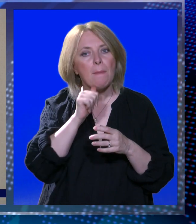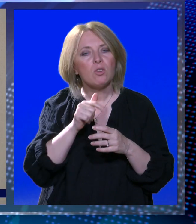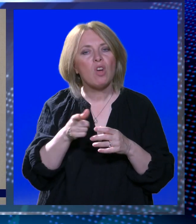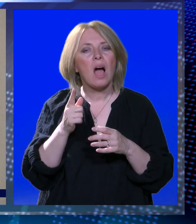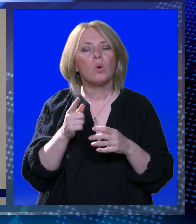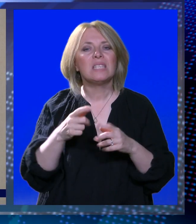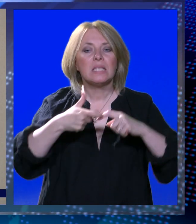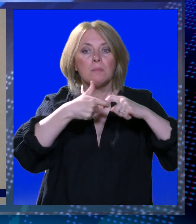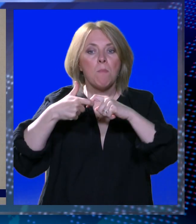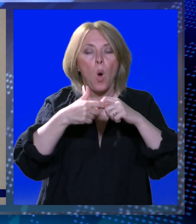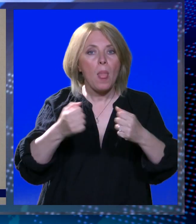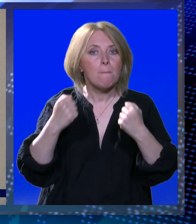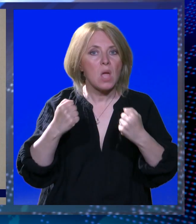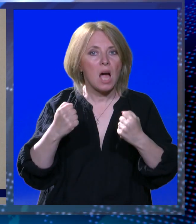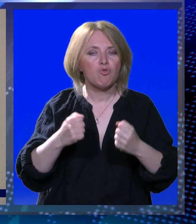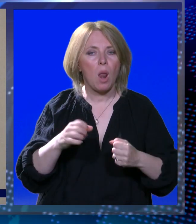Kako su klape lijepi primjer.